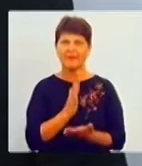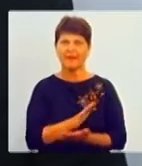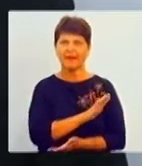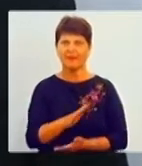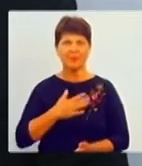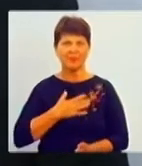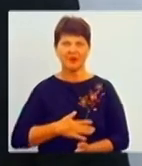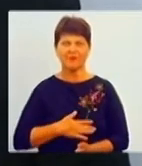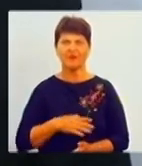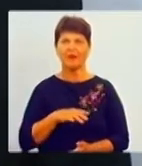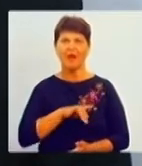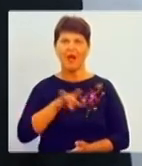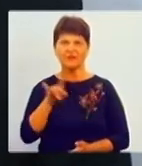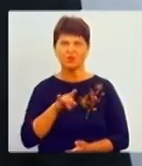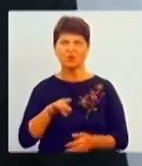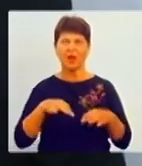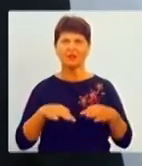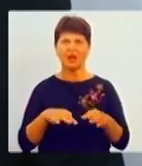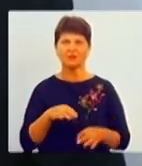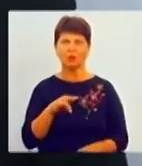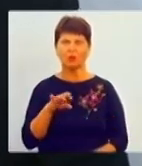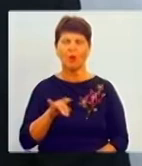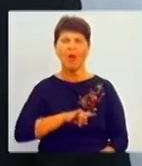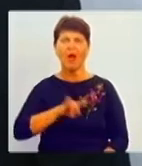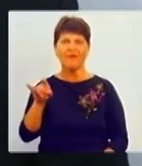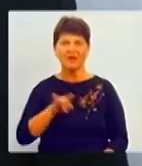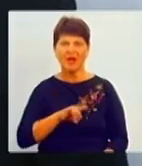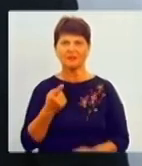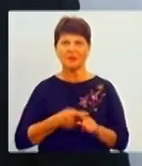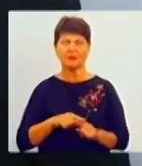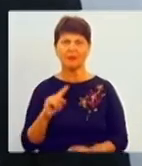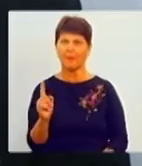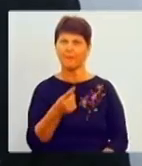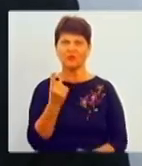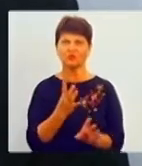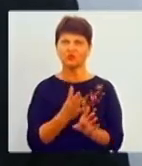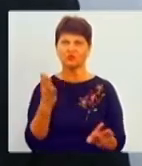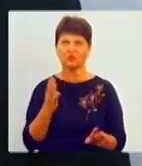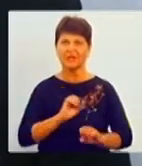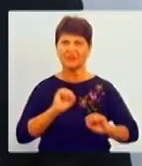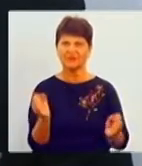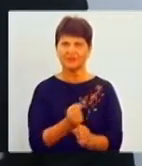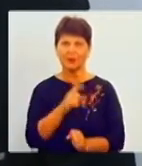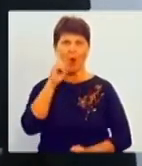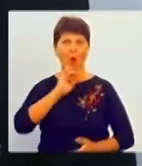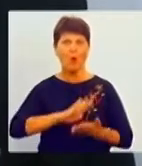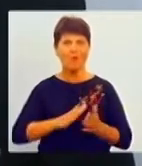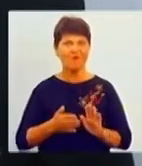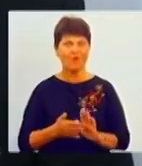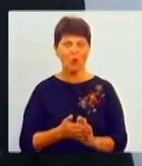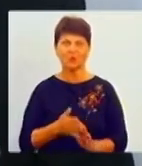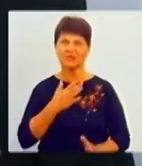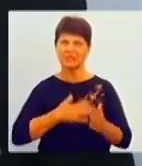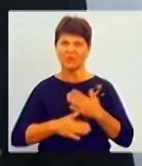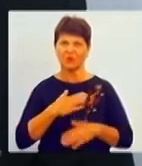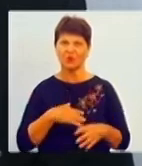авіаційного транспорту, тому що авіація – це, в першу чергу, це швидкість і комфорт, і задоволення